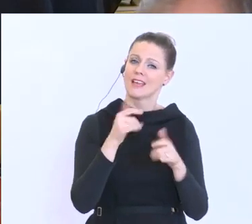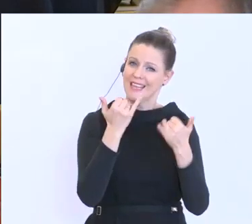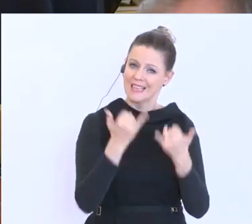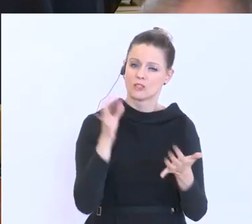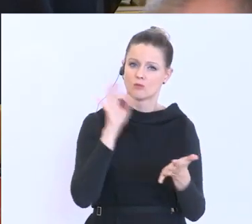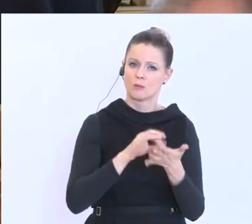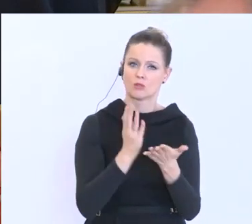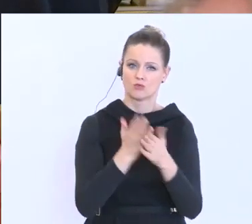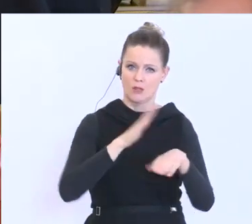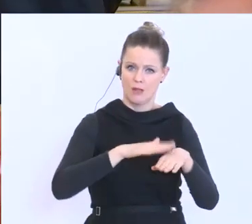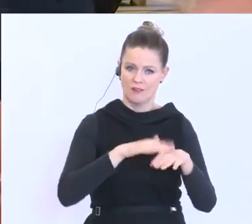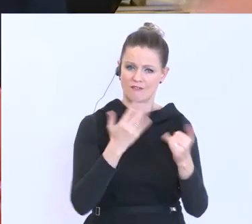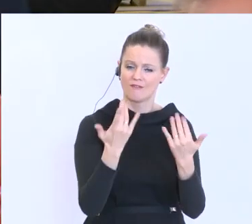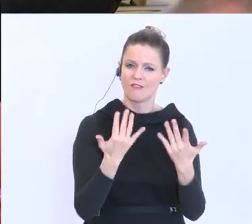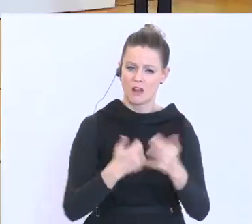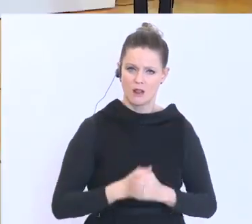Stand schon angemeldet?